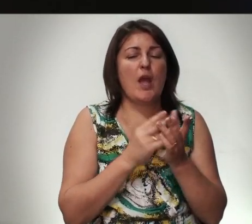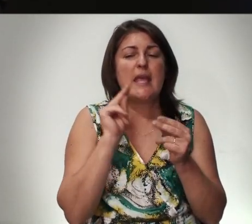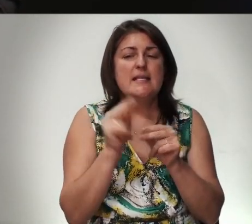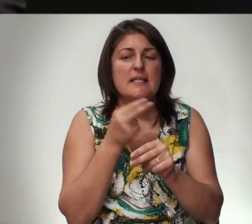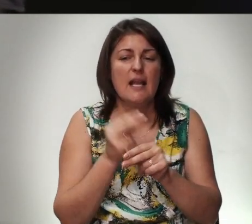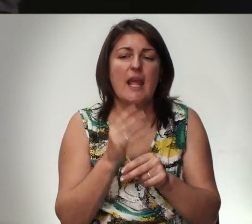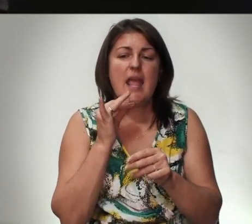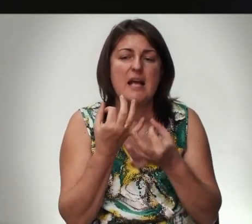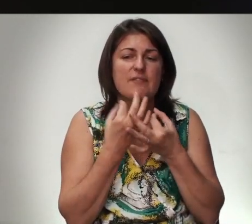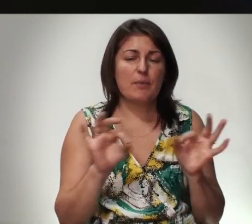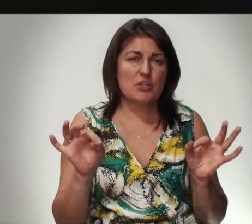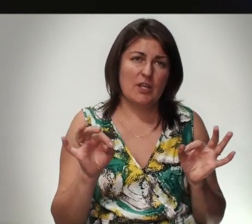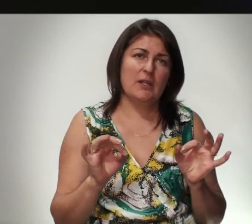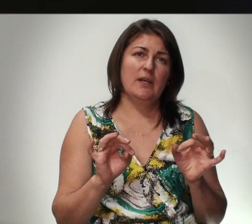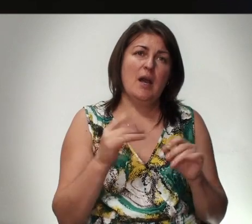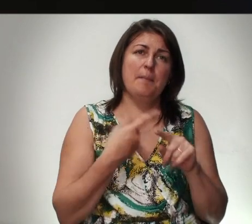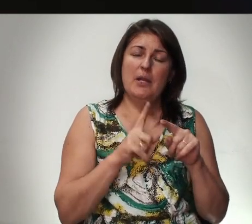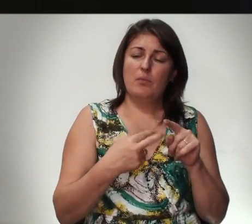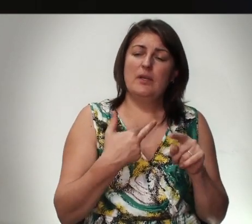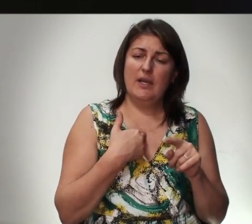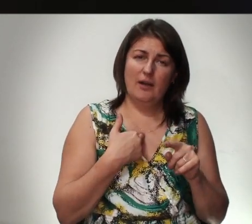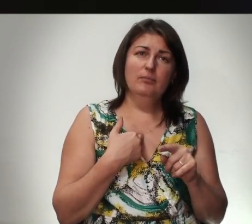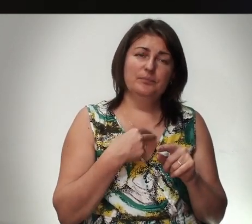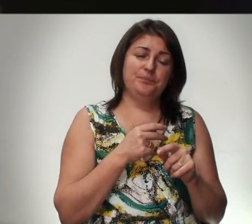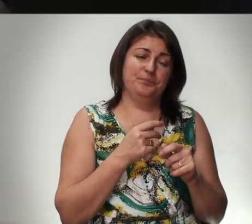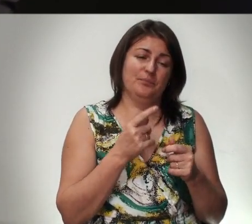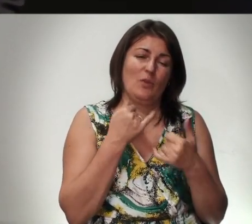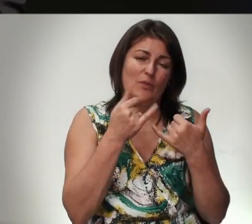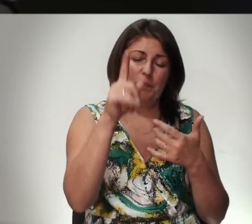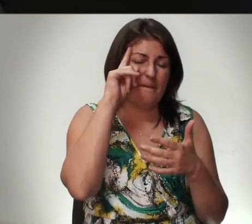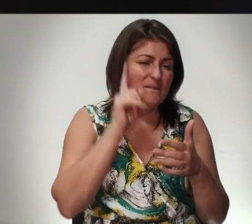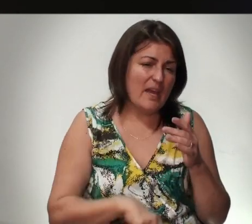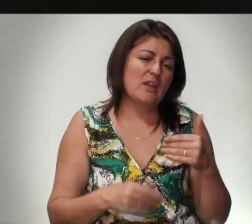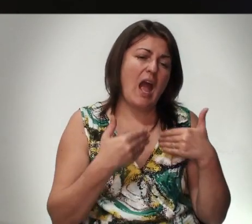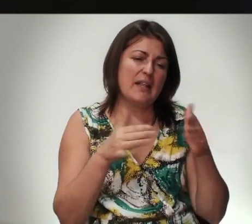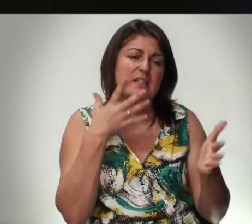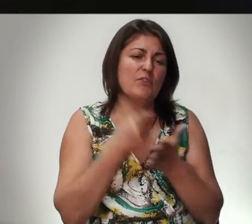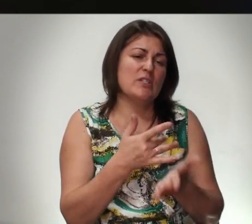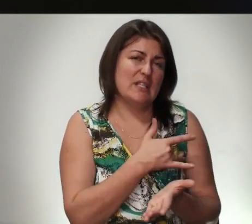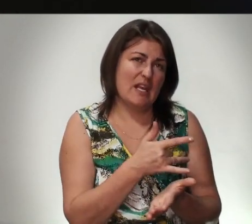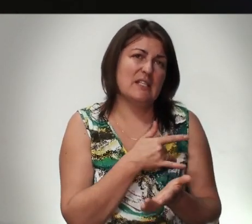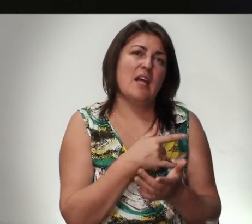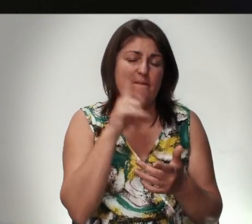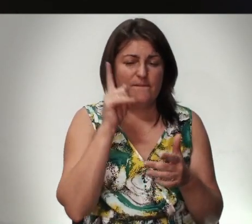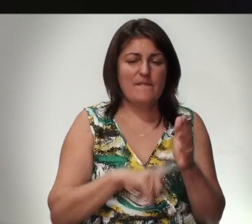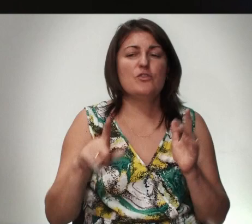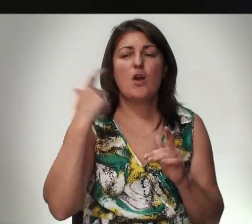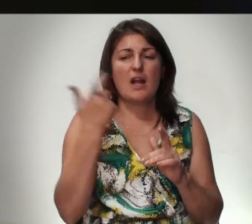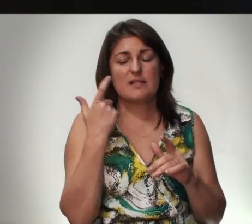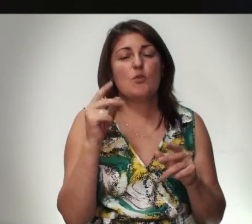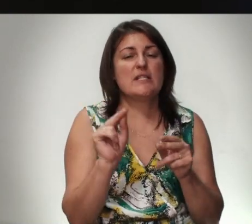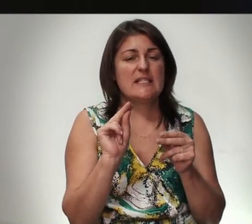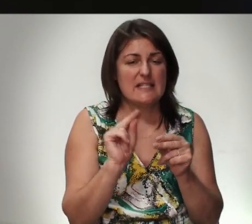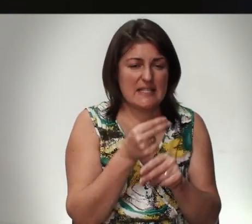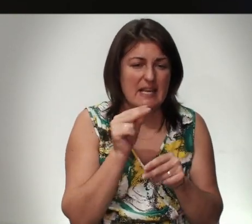исцелению и освобождению Поэтому я поощряю тебе верить Открыть свое сердце Верить, что Господь Целитель